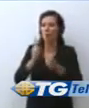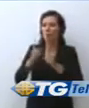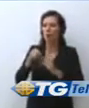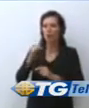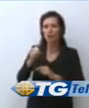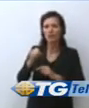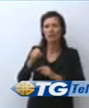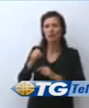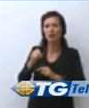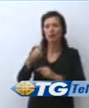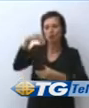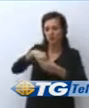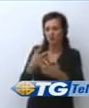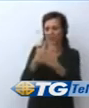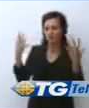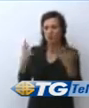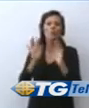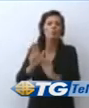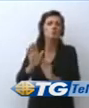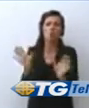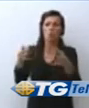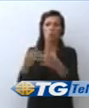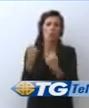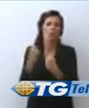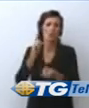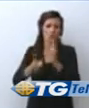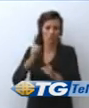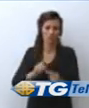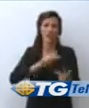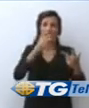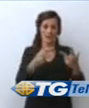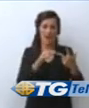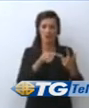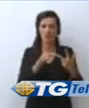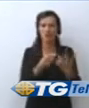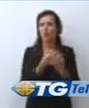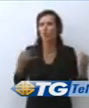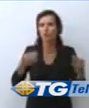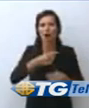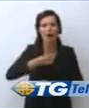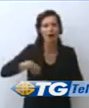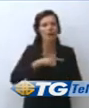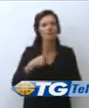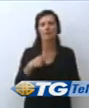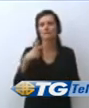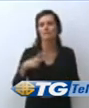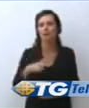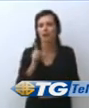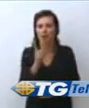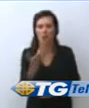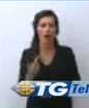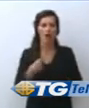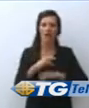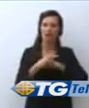politiche. Quindi, terzo, è chiaro che ha auspicabile una convergenza di una maggiore